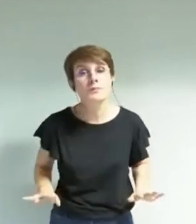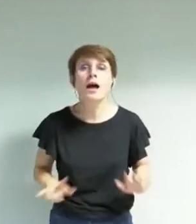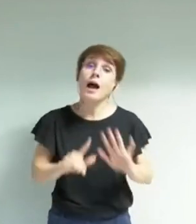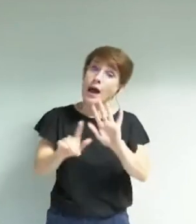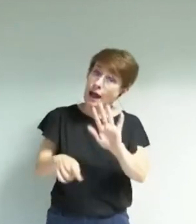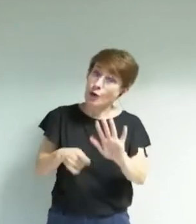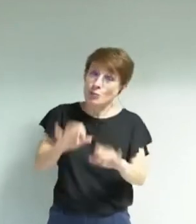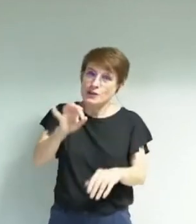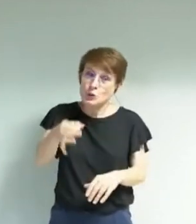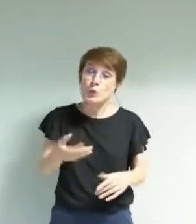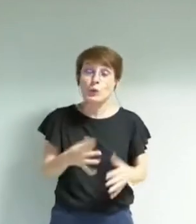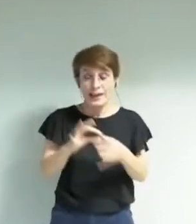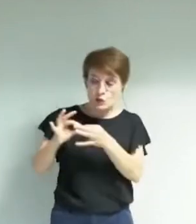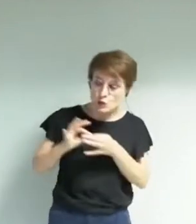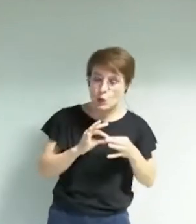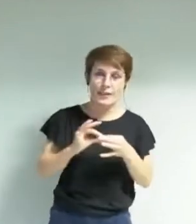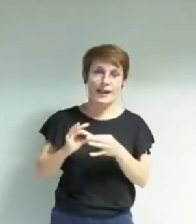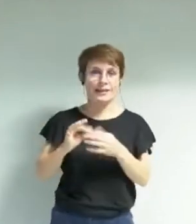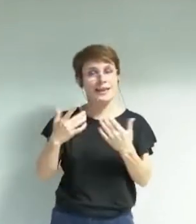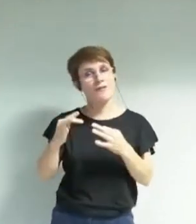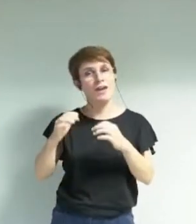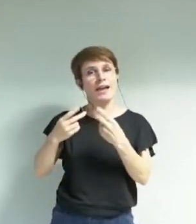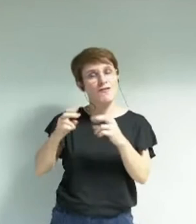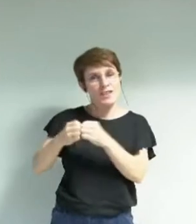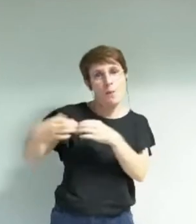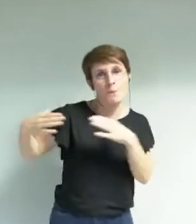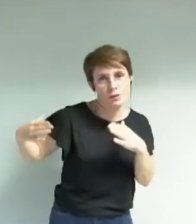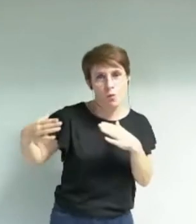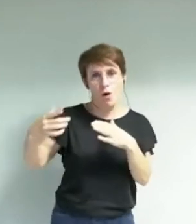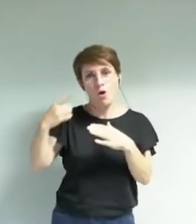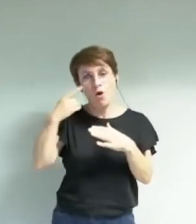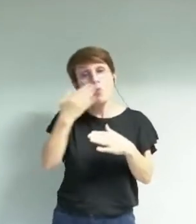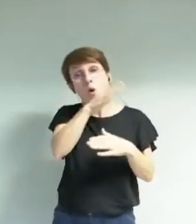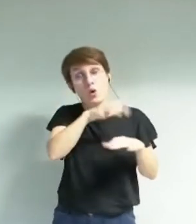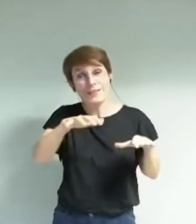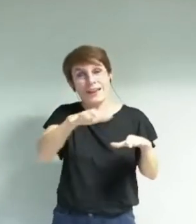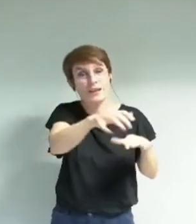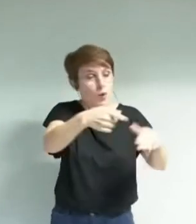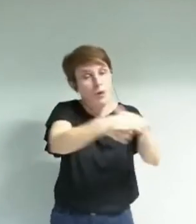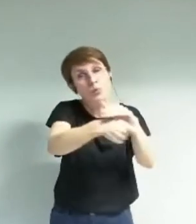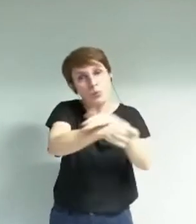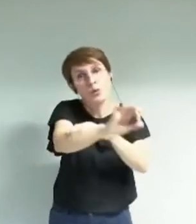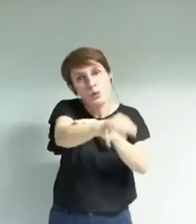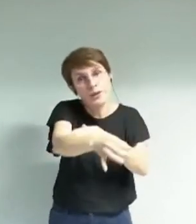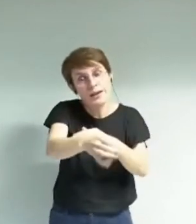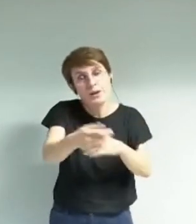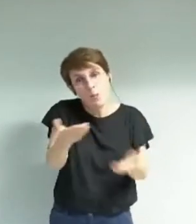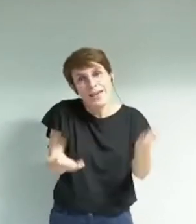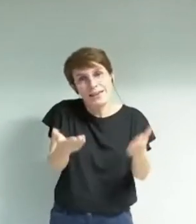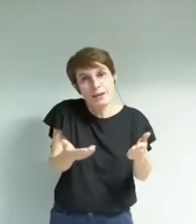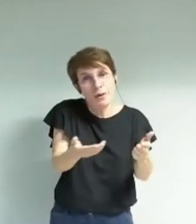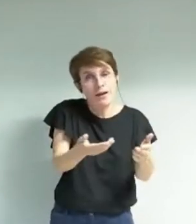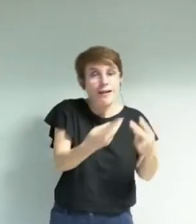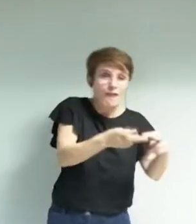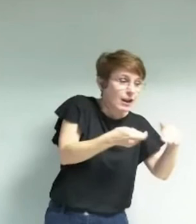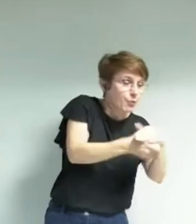peu de solidarité de la part des métropoles vis-à-vis de tous les autres territoires voilà ce que l'on a souhaité faire dans ce nouveau mandat d